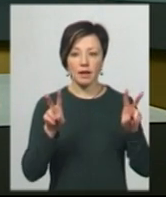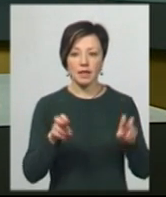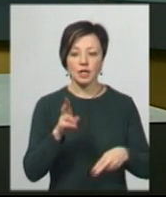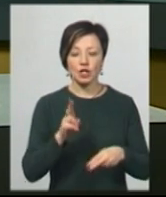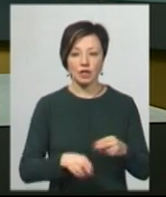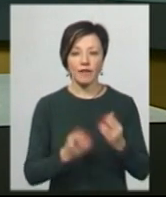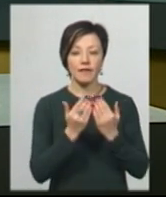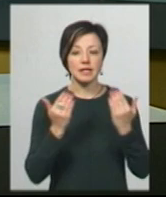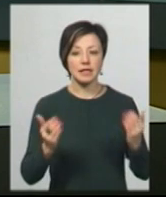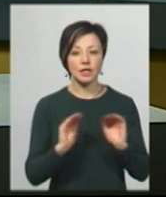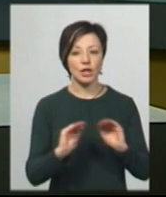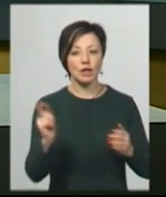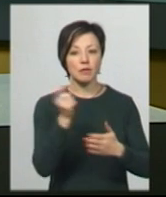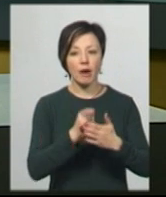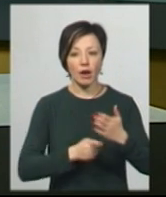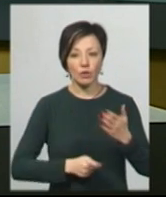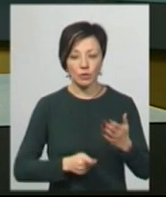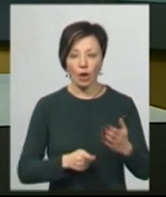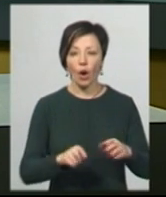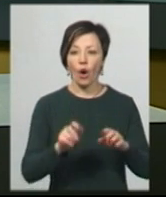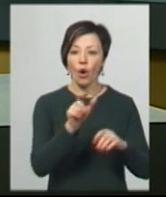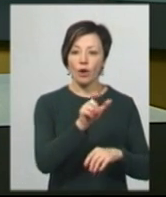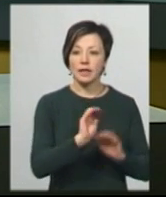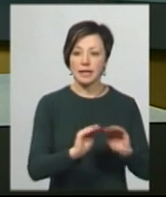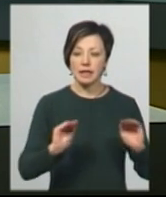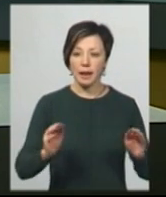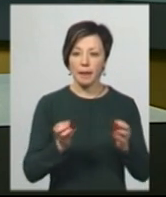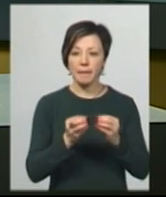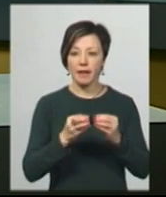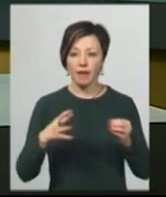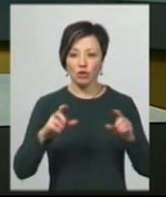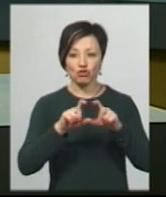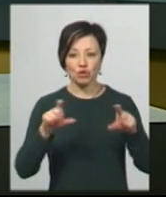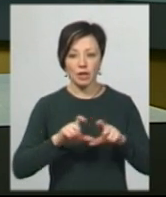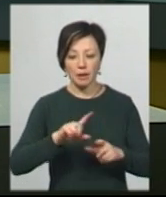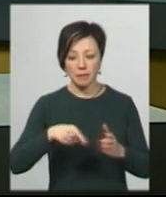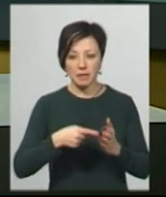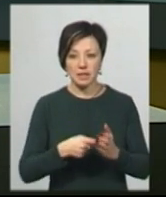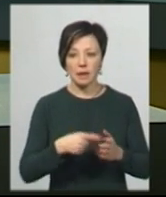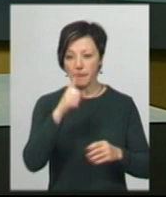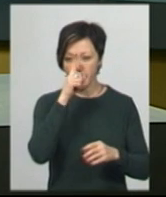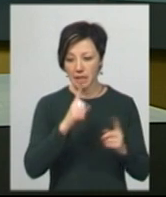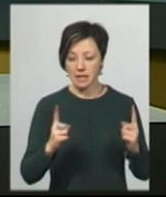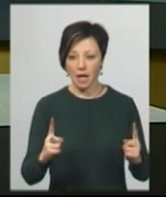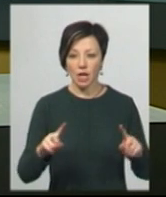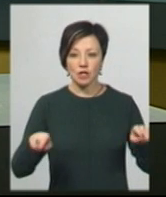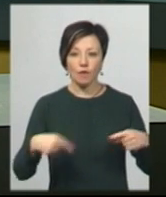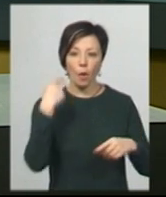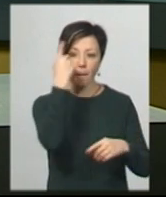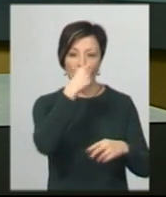малюнків в арт-галереї «Масло». Учні художньої та 15 загальноосвітніх шкіл протягом місяця створювали портрети